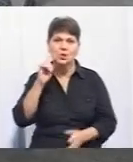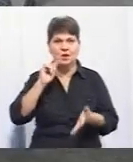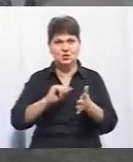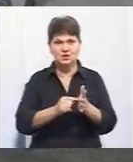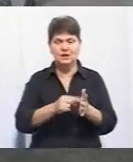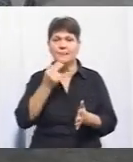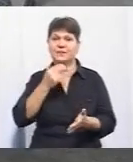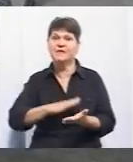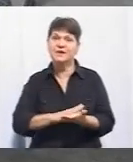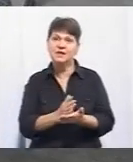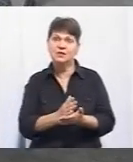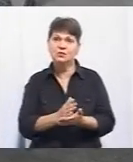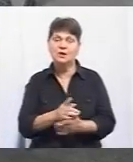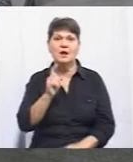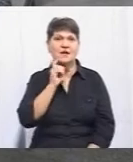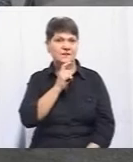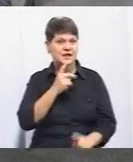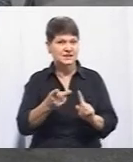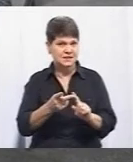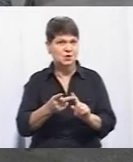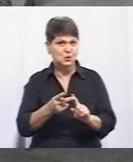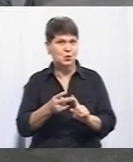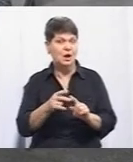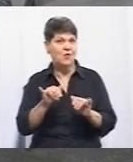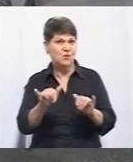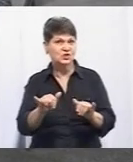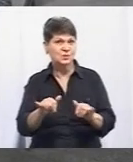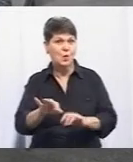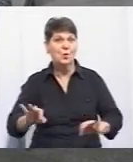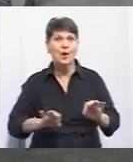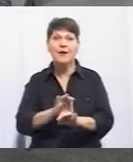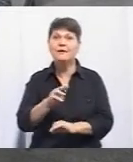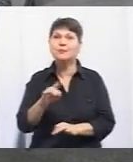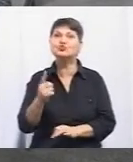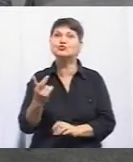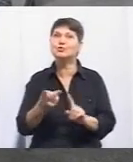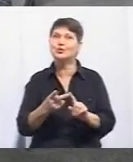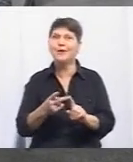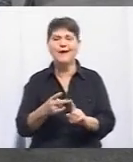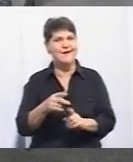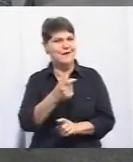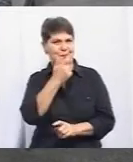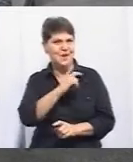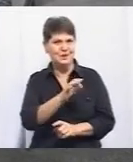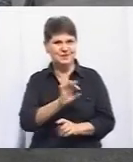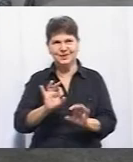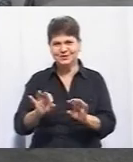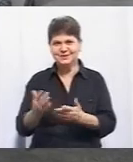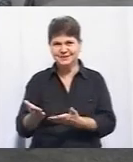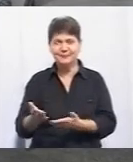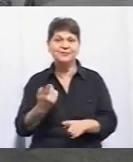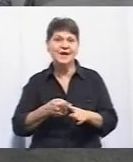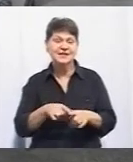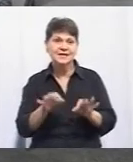ефективною для місцевих ветеранів. Вінниця друга у вашому проєкті. Чому саме Вінниця? Ой, Роксон, розкажи, будь ласка, просто детальніше. Це, насправді,